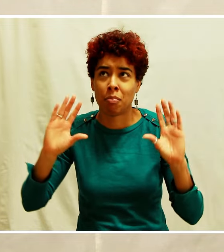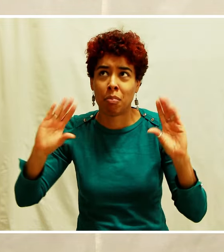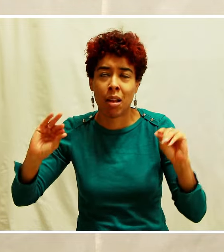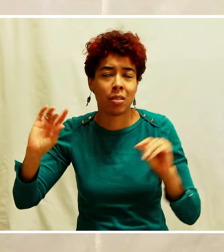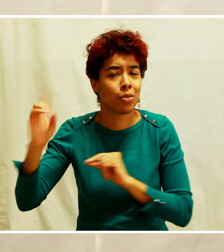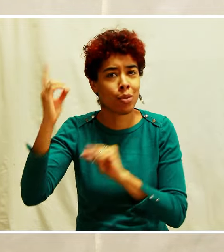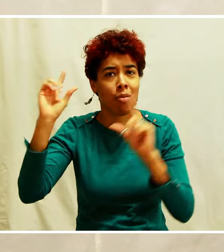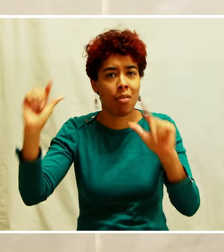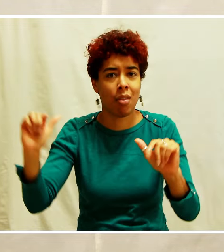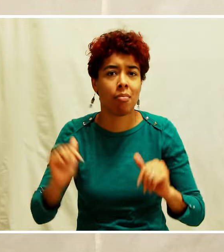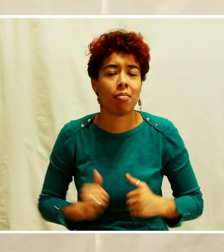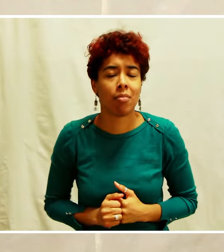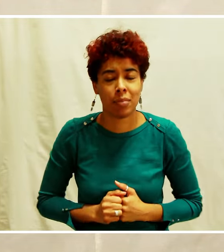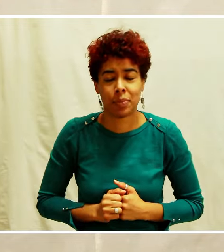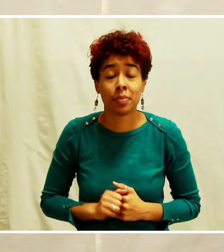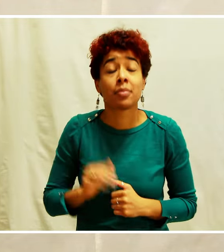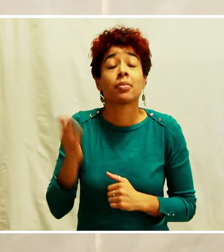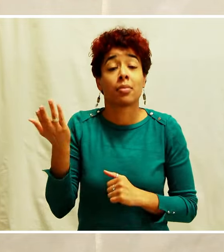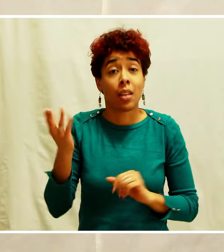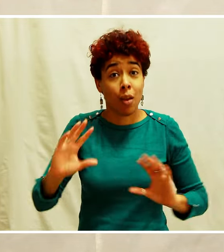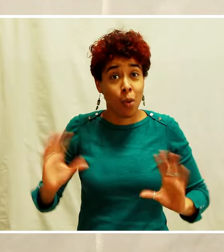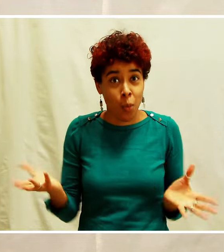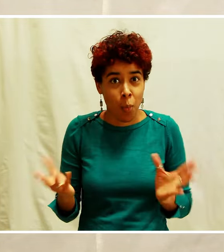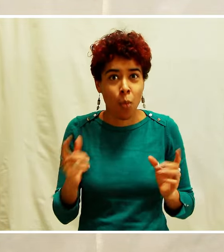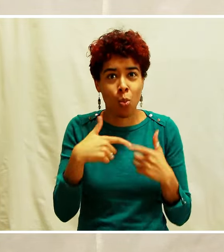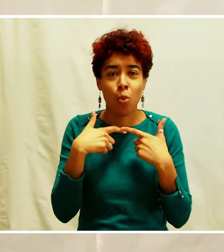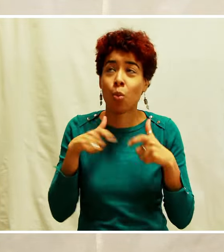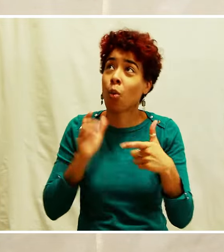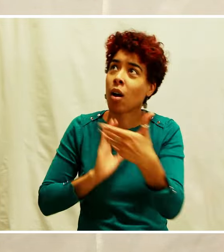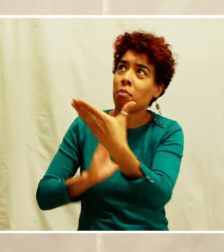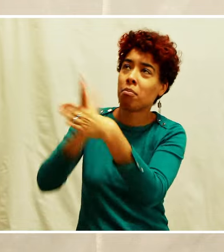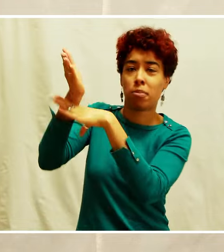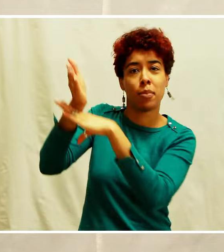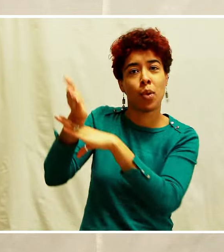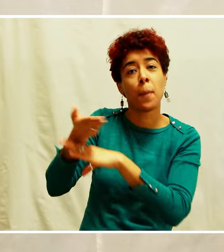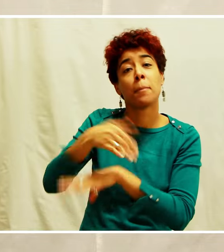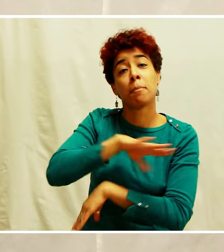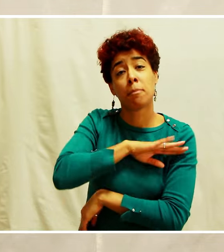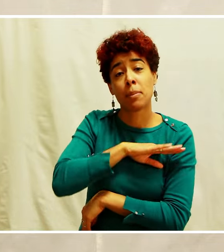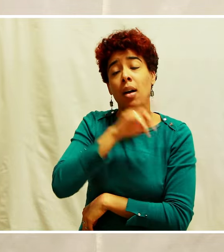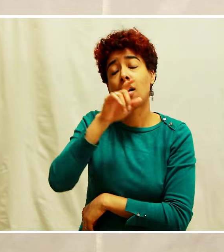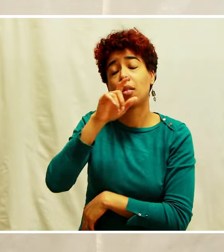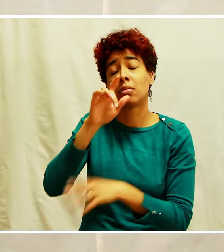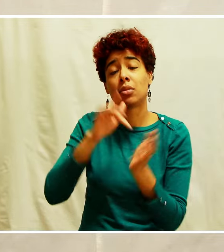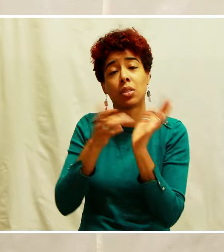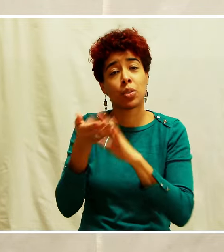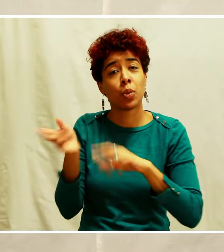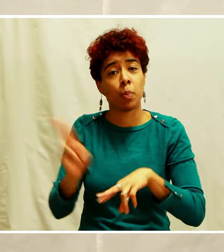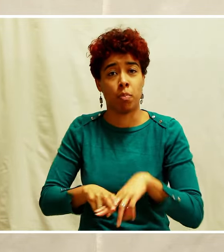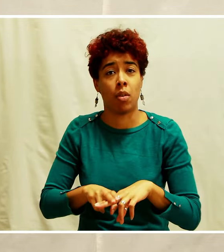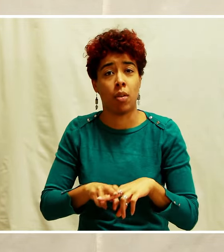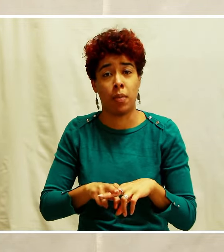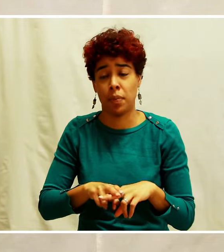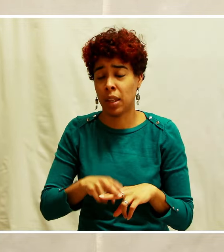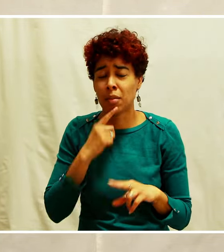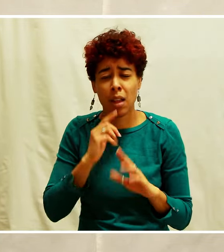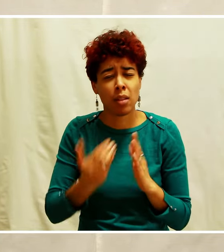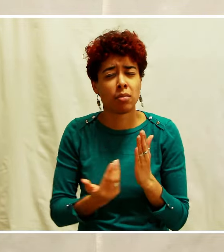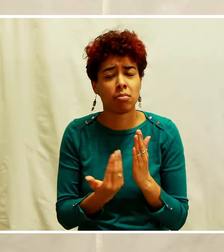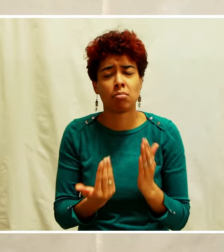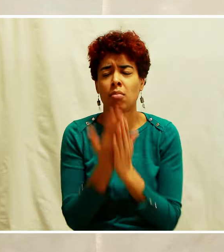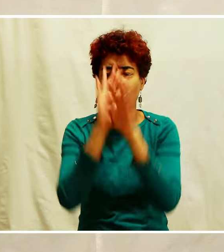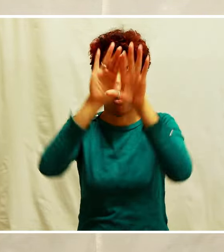Et Jésus-Christ a payé le prix pour que tu puisses avoir un accès continuel. 24 heures sur 24, quelles que soient tes